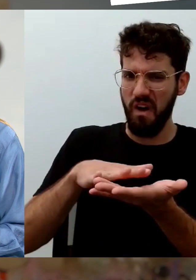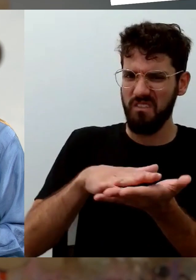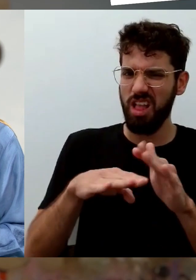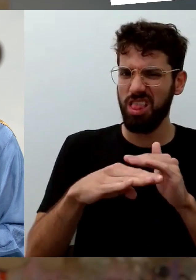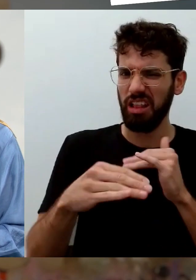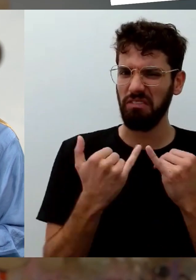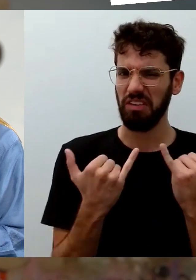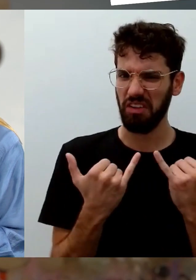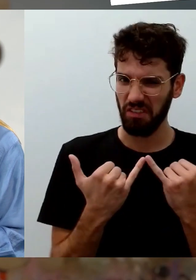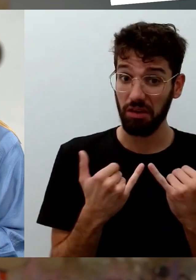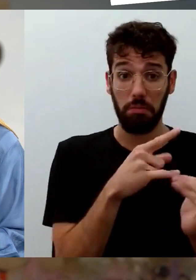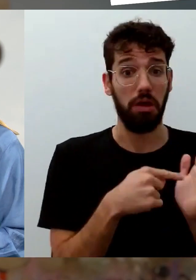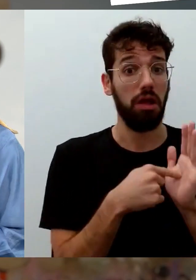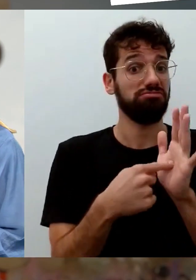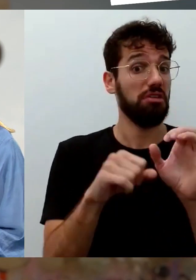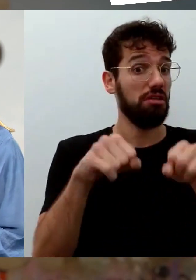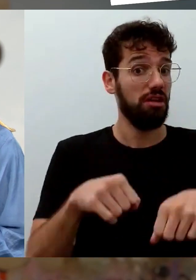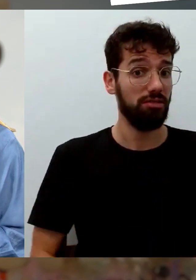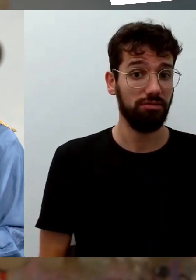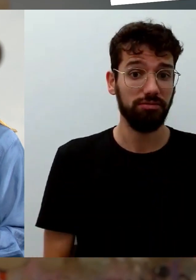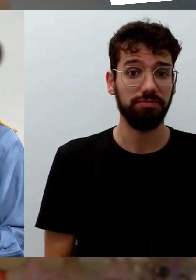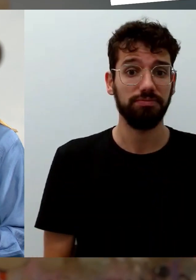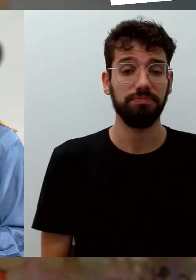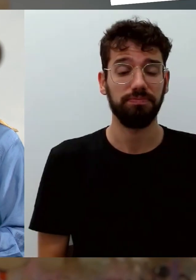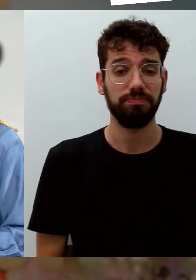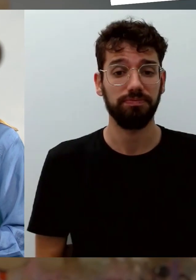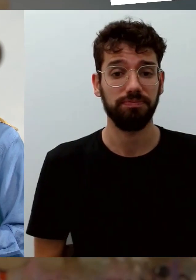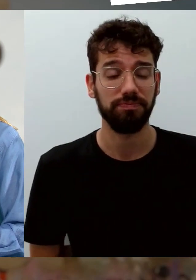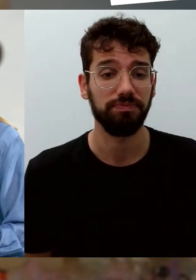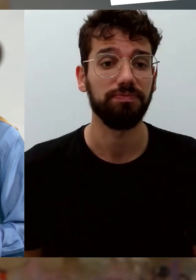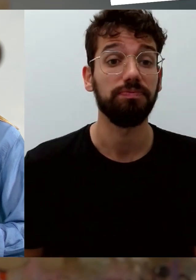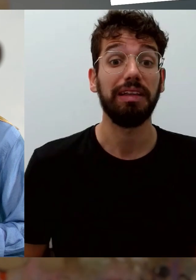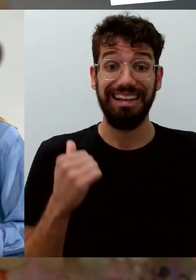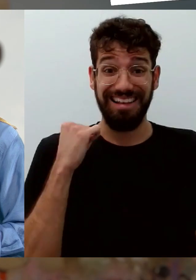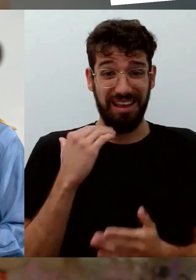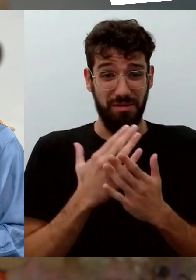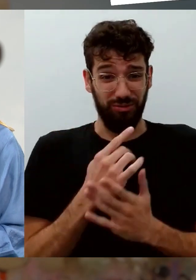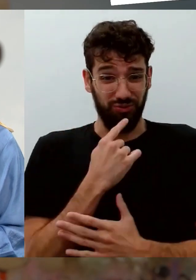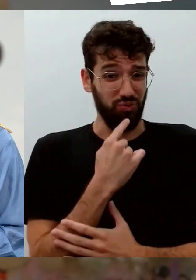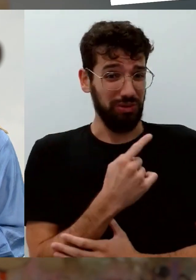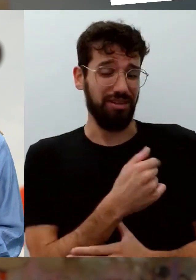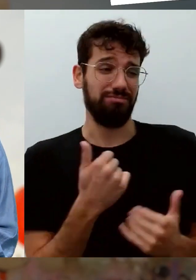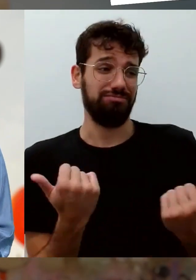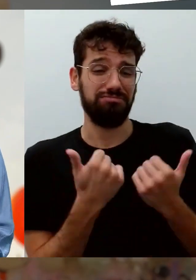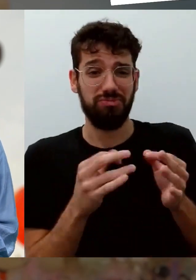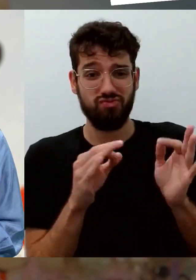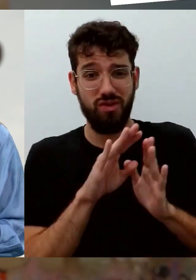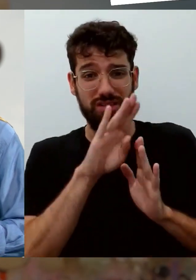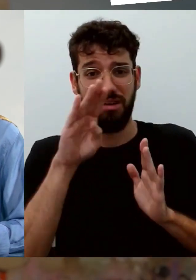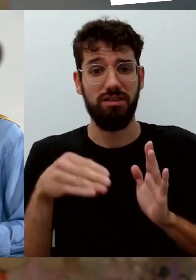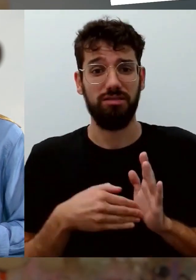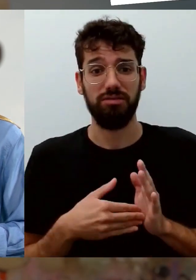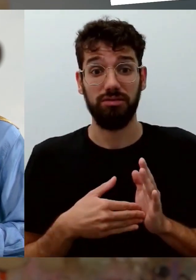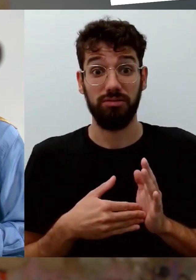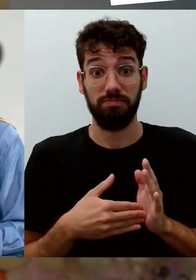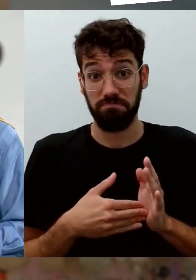ländlichen Raum gut gelingen kann. Ja, Herr Lehmann hat es gerade schon gesagt. Das wird gut, das wird sicher ein klasse Tag. Und wir freuen uns, wenn ihr ihn nicht nur hier bei